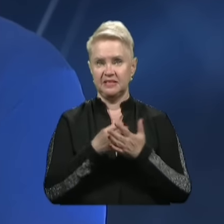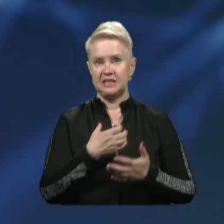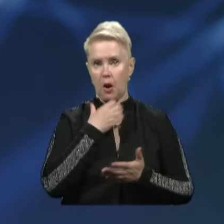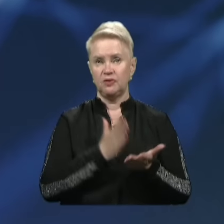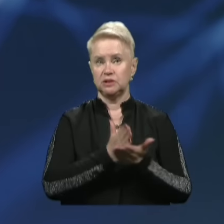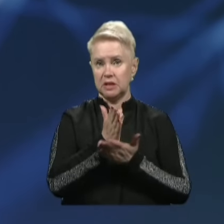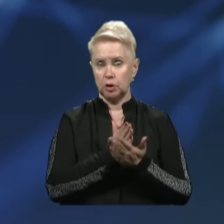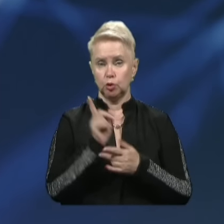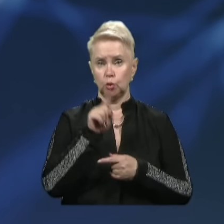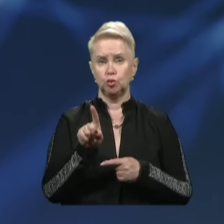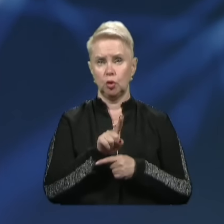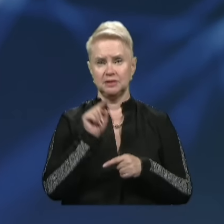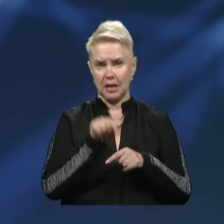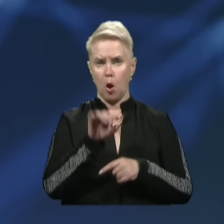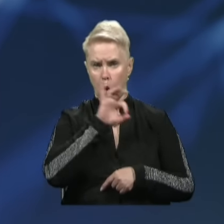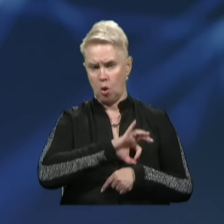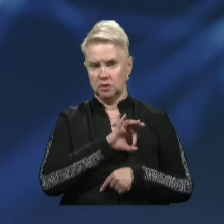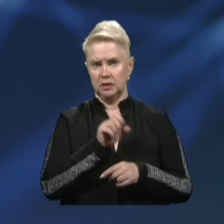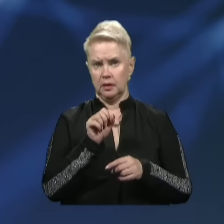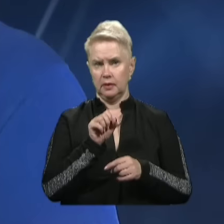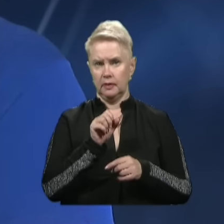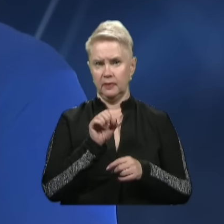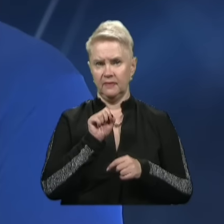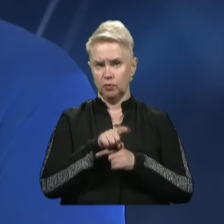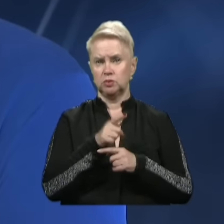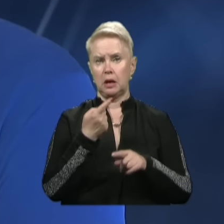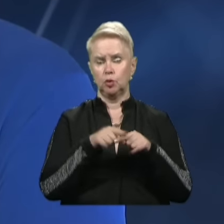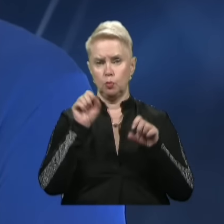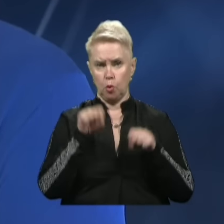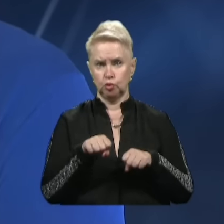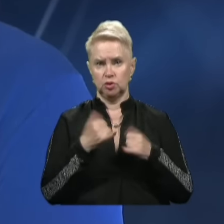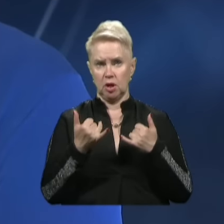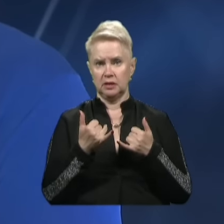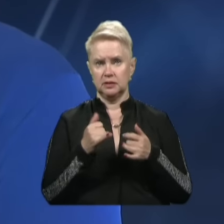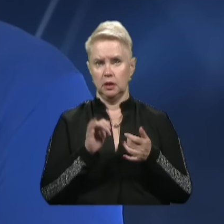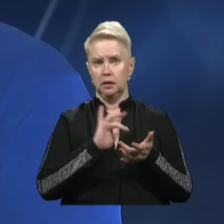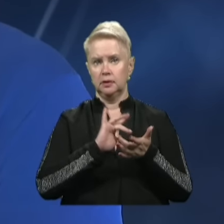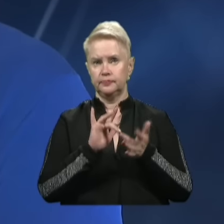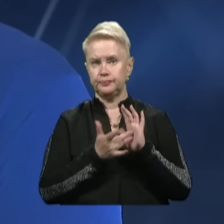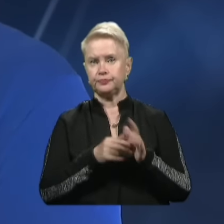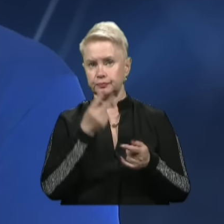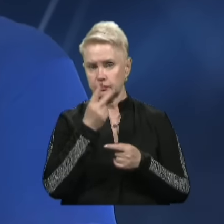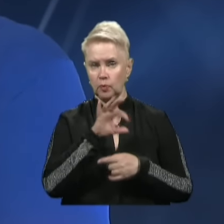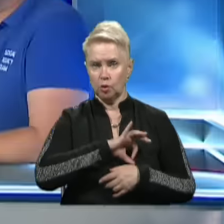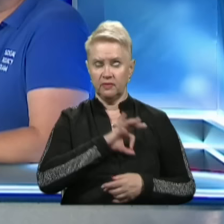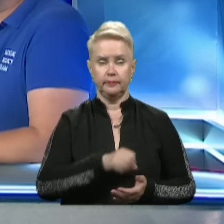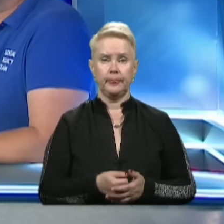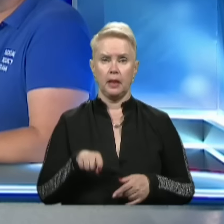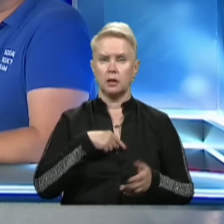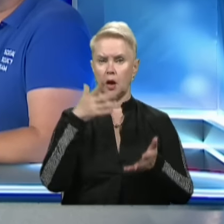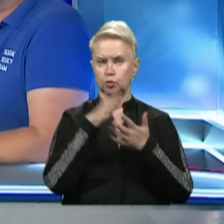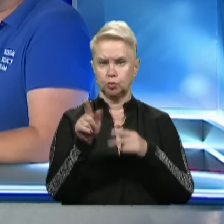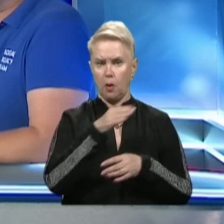страховий стаж тощо. Тобто це корисний функціонал, який вже зараз можна загуглити і скористуватися ним. Я так